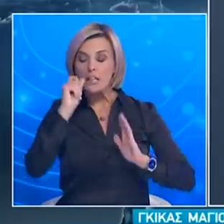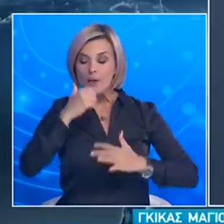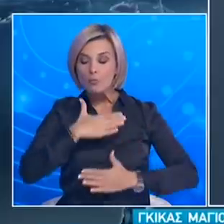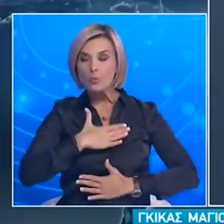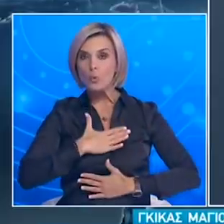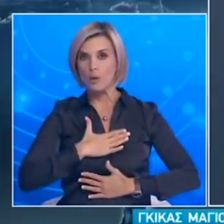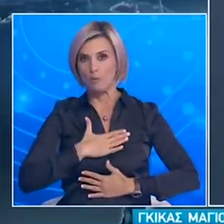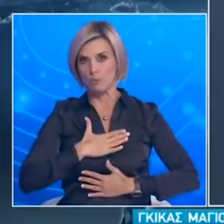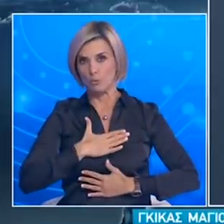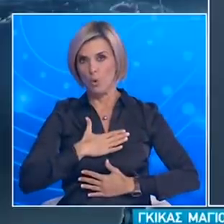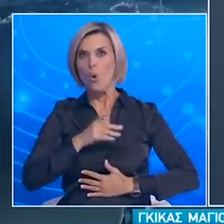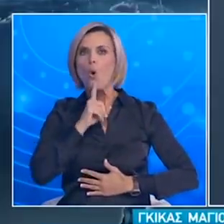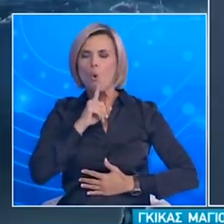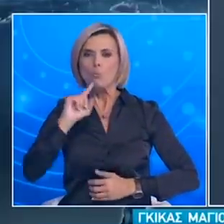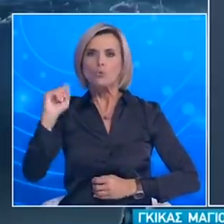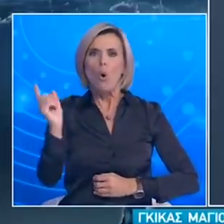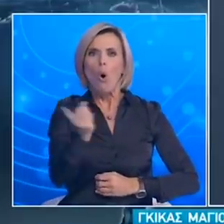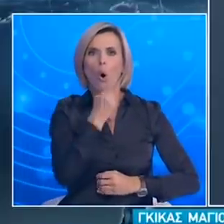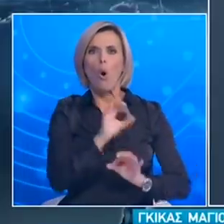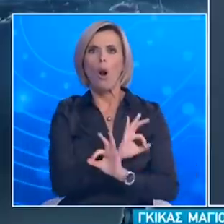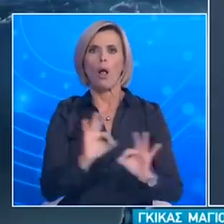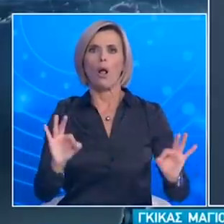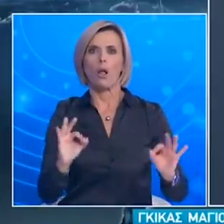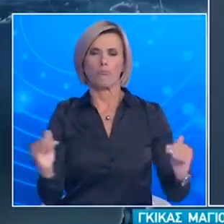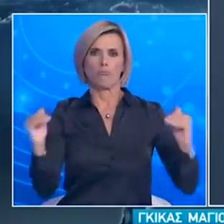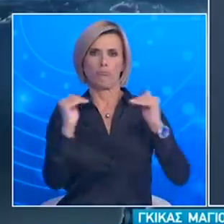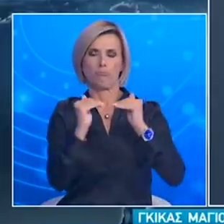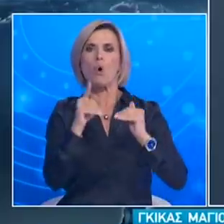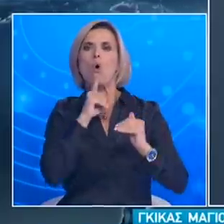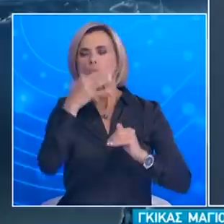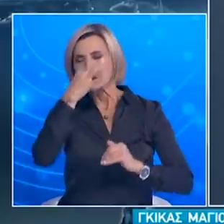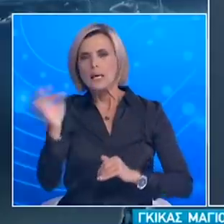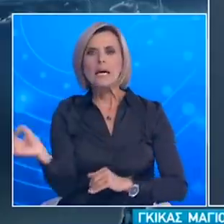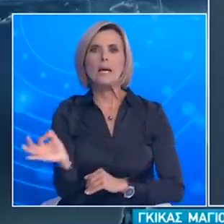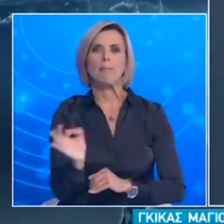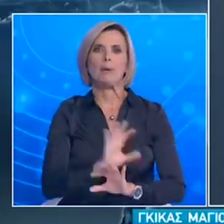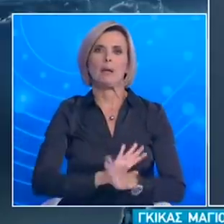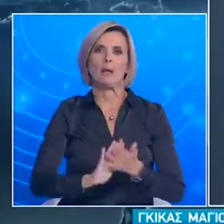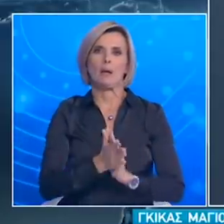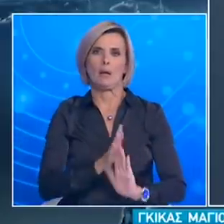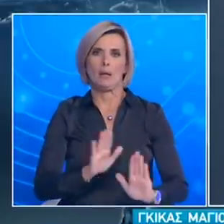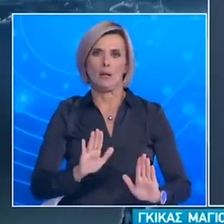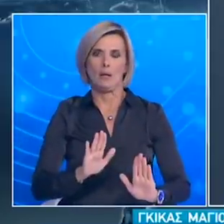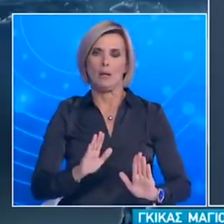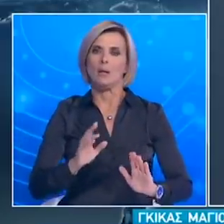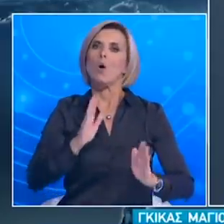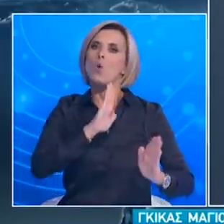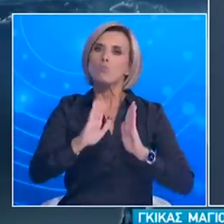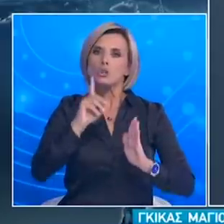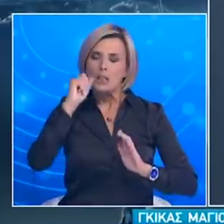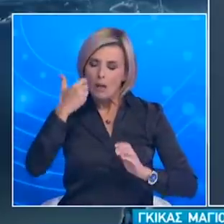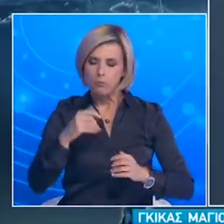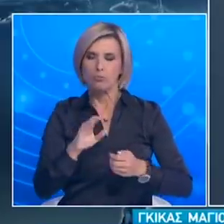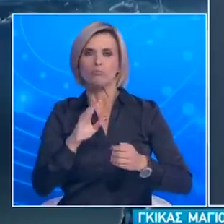όπως όλοι οι υπόλοιποι Δεν θα πρέπει να μπαίνουν σε διαδικασίες υψηλού ρίσκου Και αυτό διότι δεν